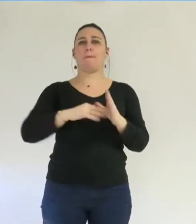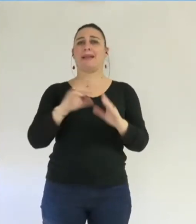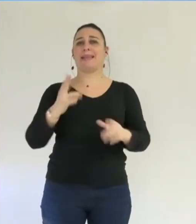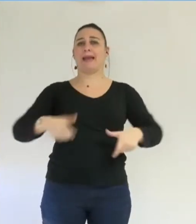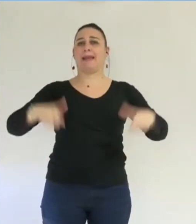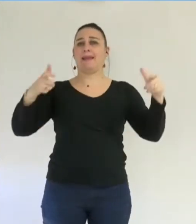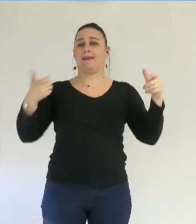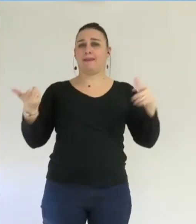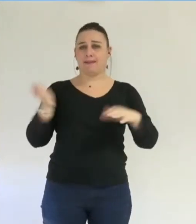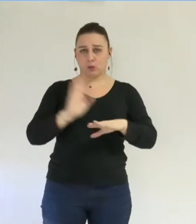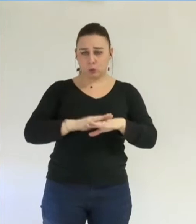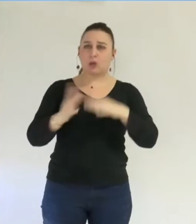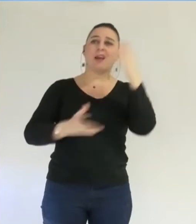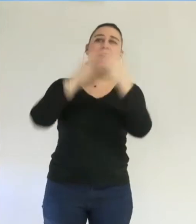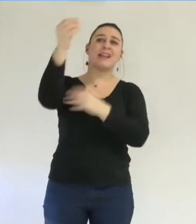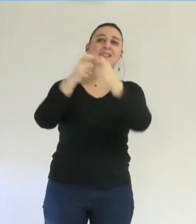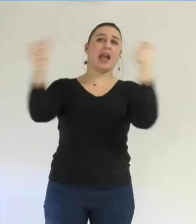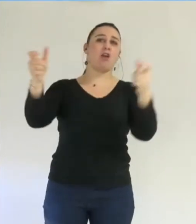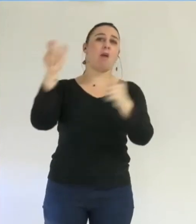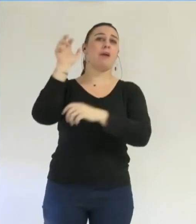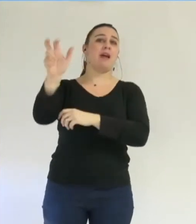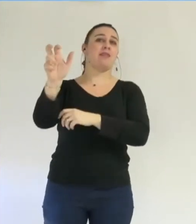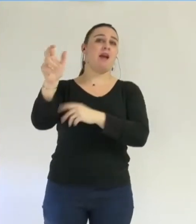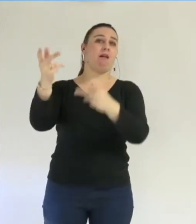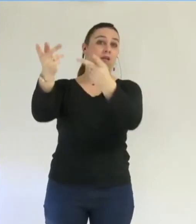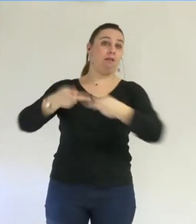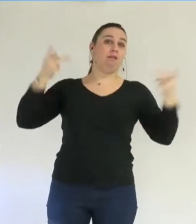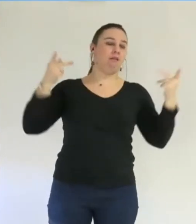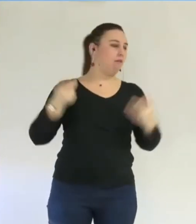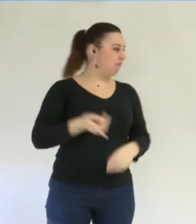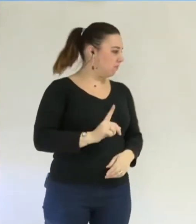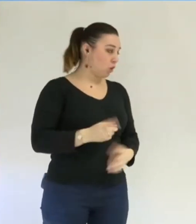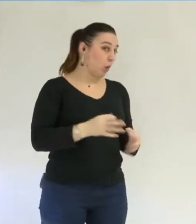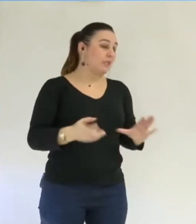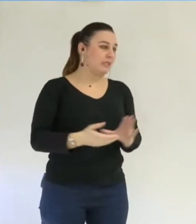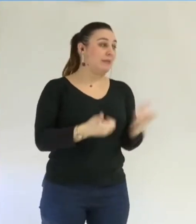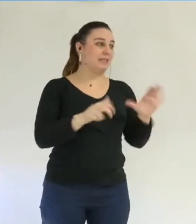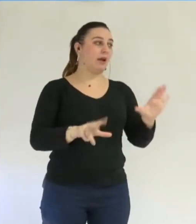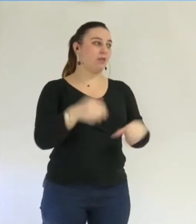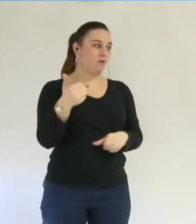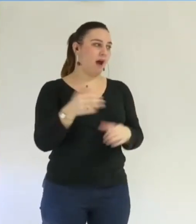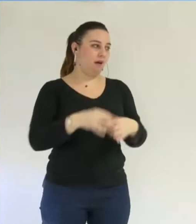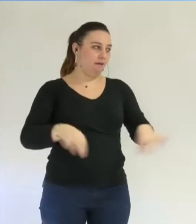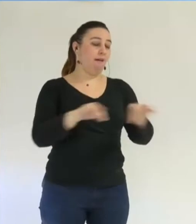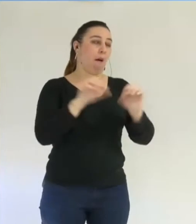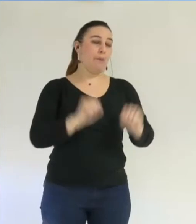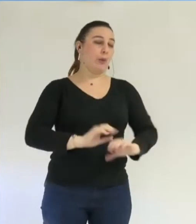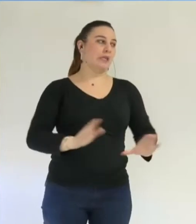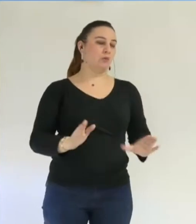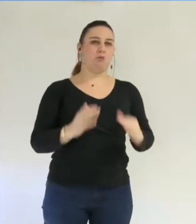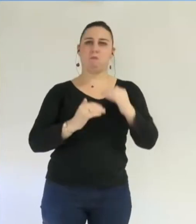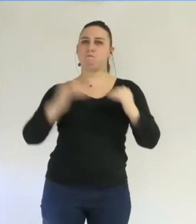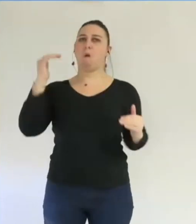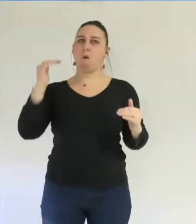réalité, un prestataire extérieur a révélé que seuls 10 681 m² étaient dénombrables. Cela a eu pour